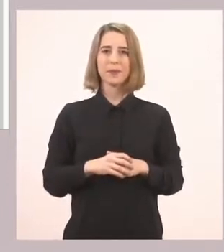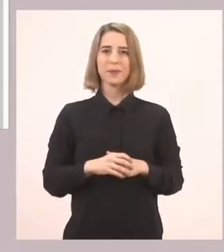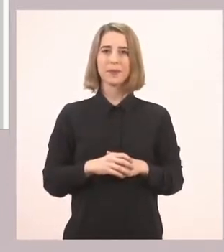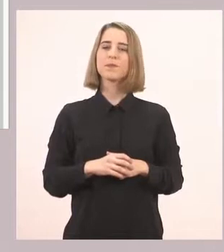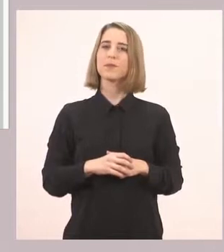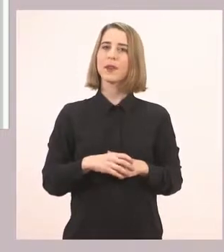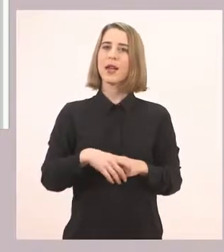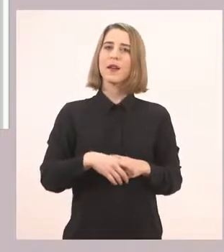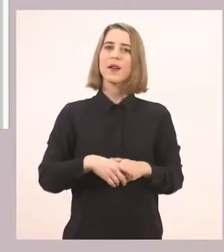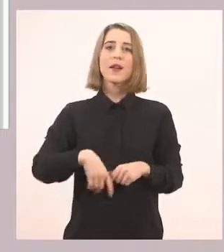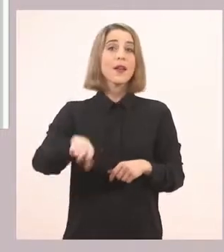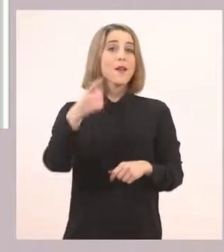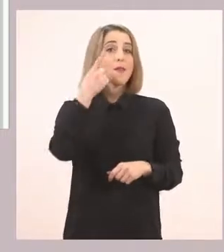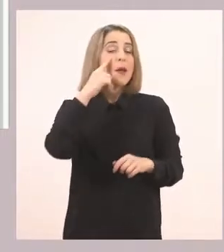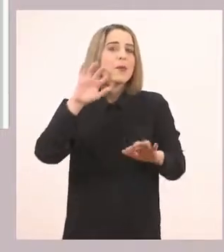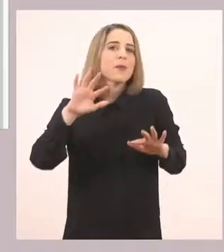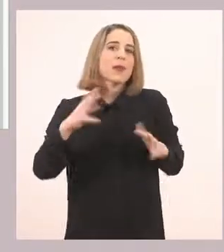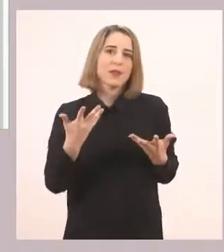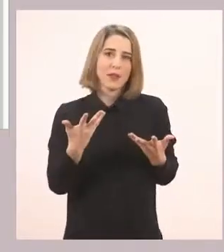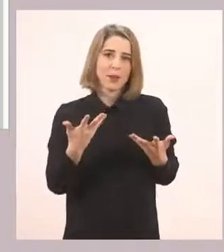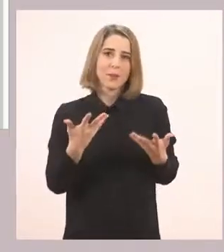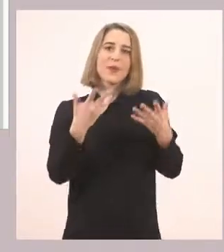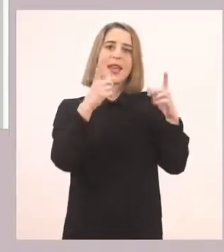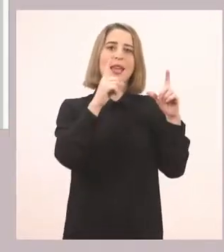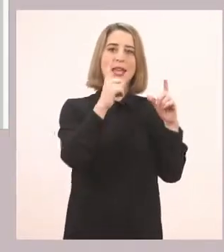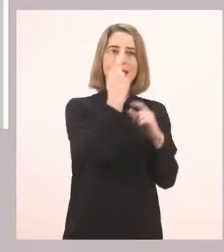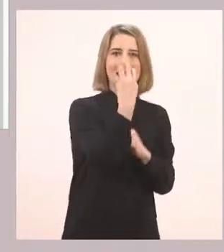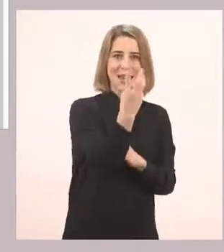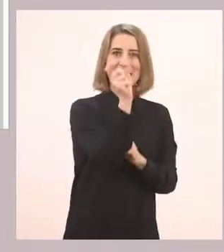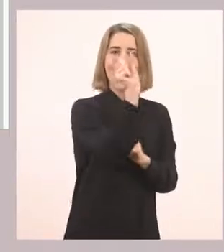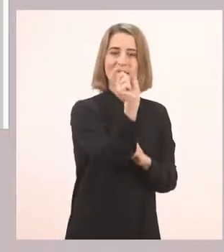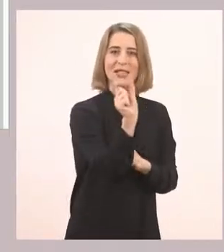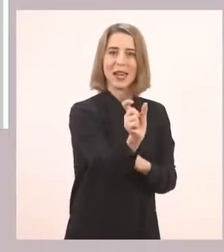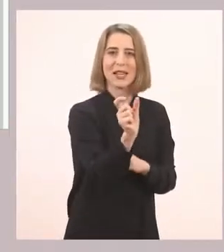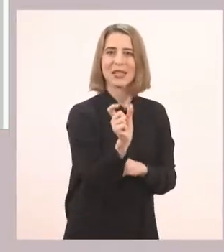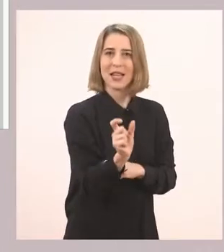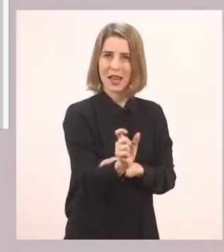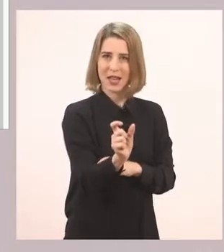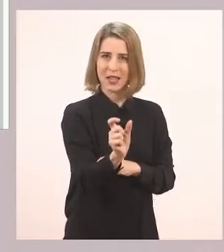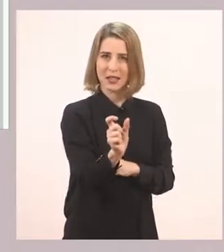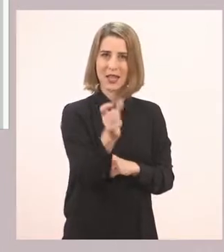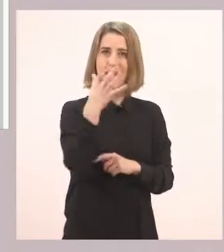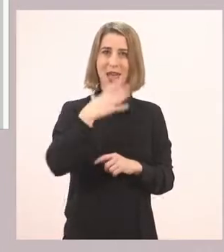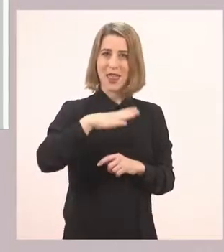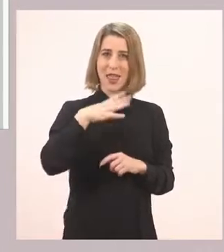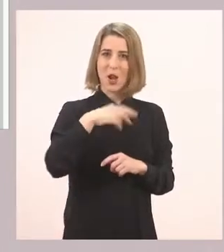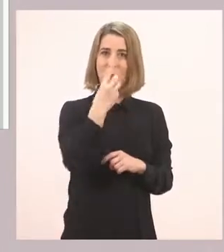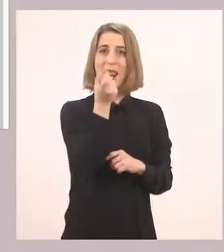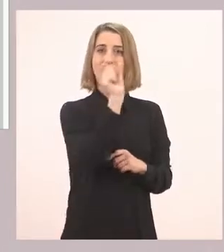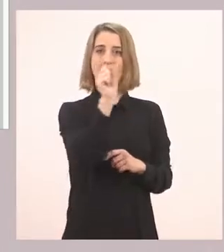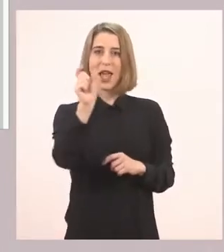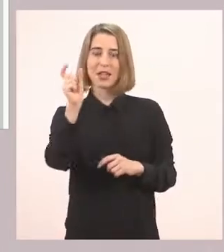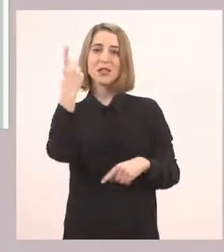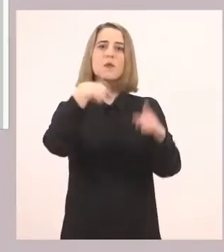Λοιπόν, τι μας λέει εδώ. Έχει τρεις λεξούλες από κάτω και θέλουμε να τις βάλουμε